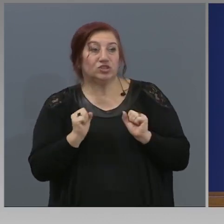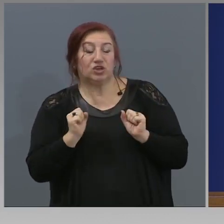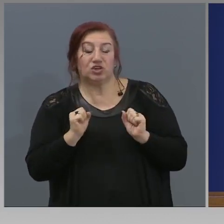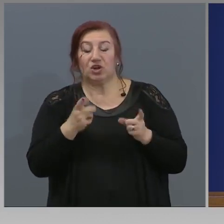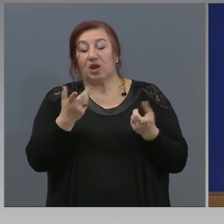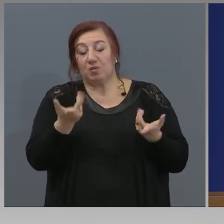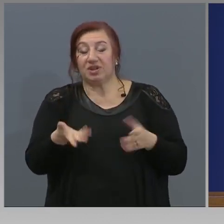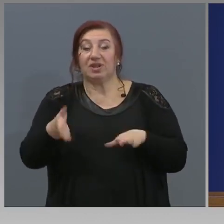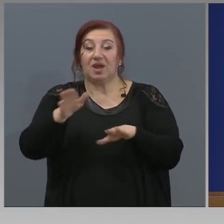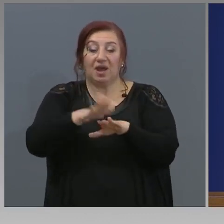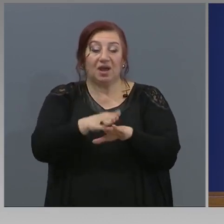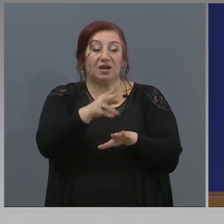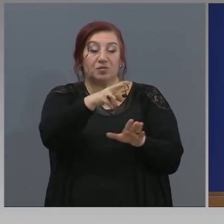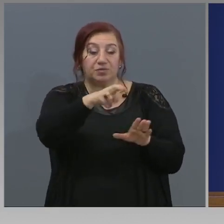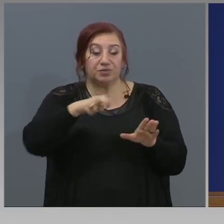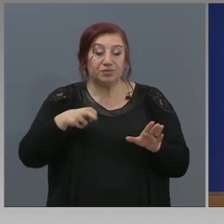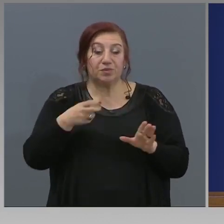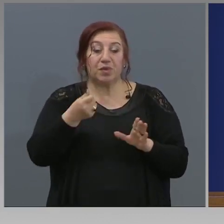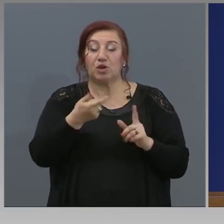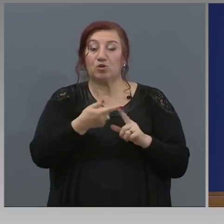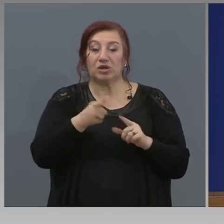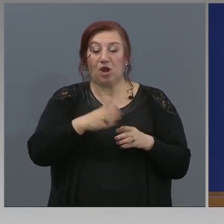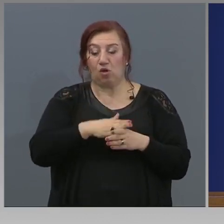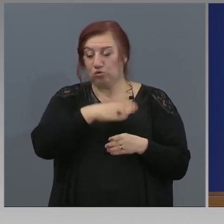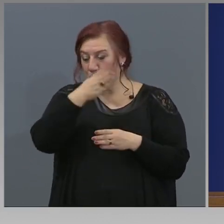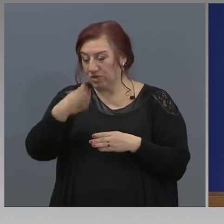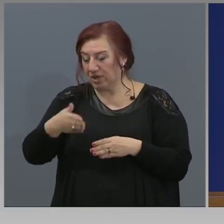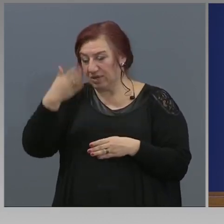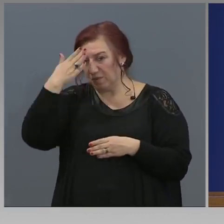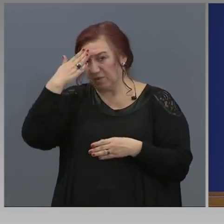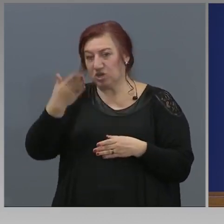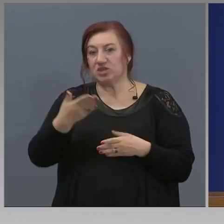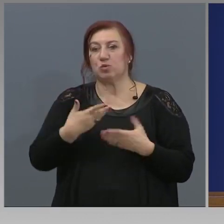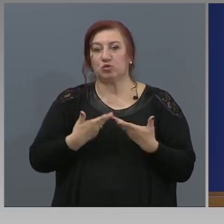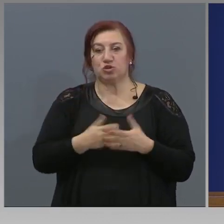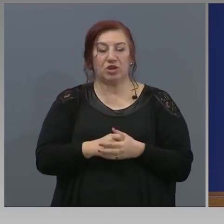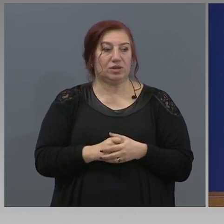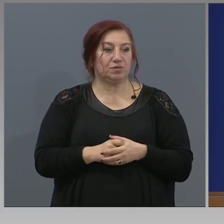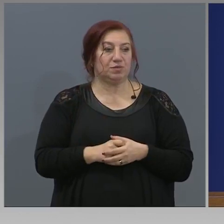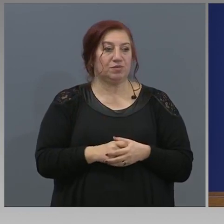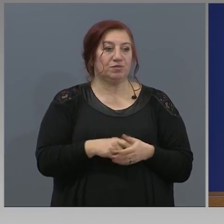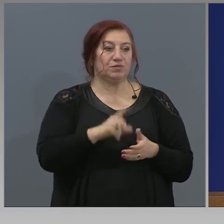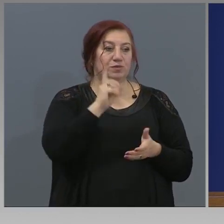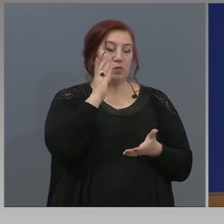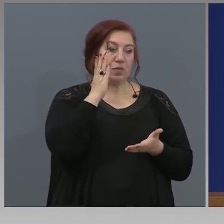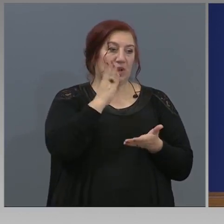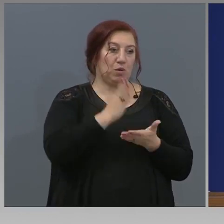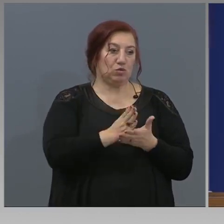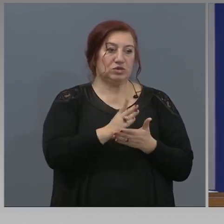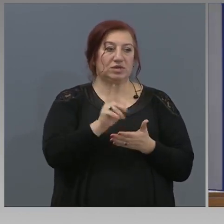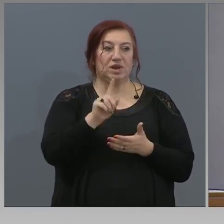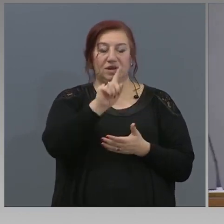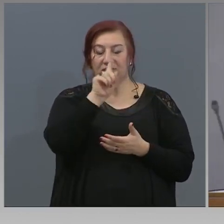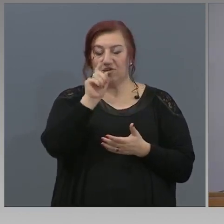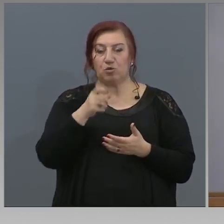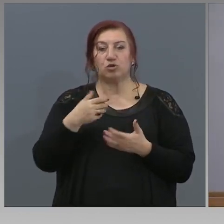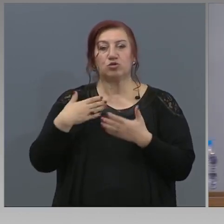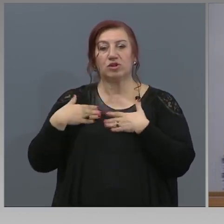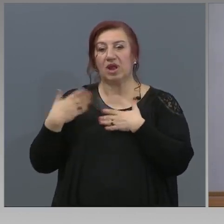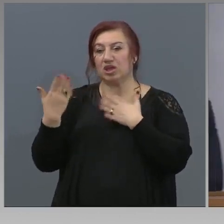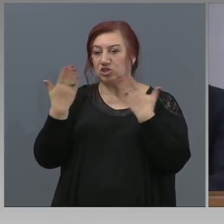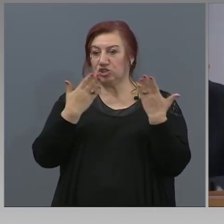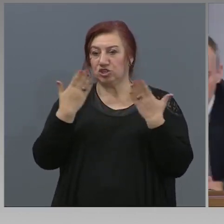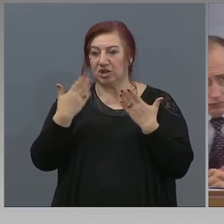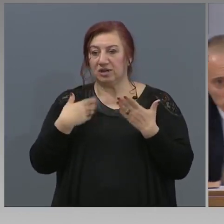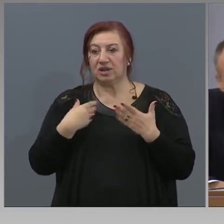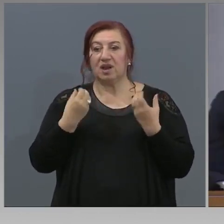почива върху това колко честни и почетени сме били до сега. Господин Велочев, последен въпрос наистина от наши читатели. Възможно